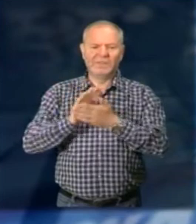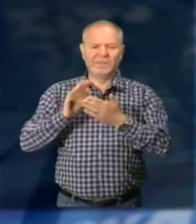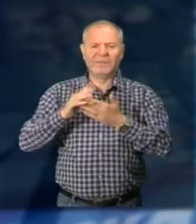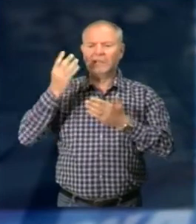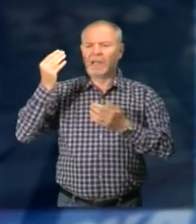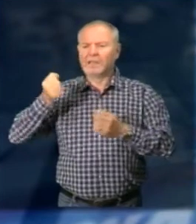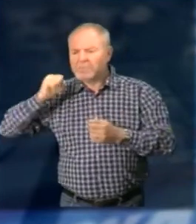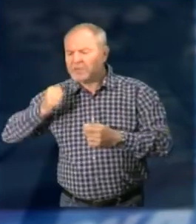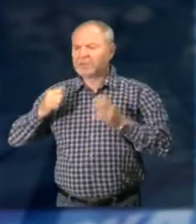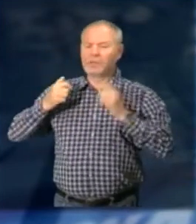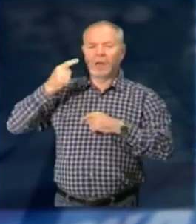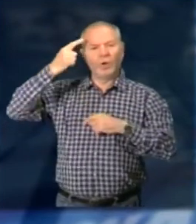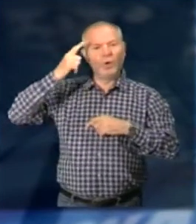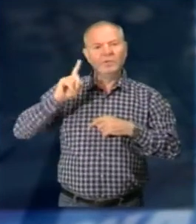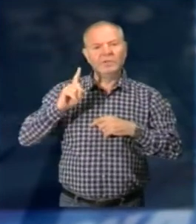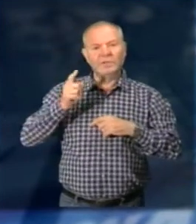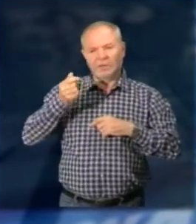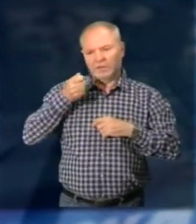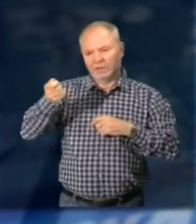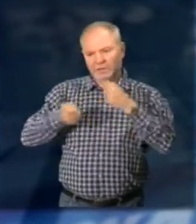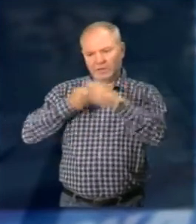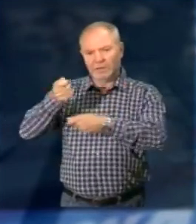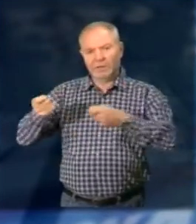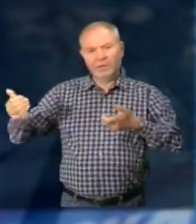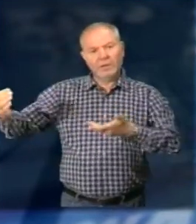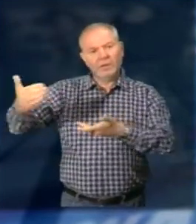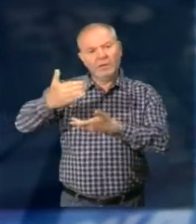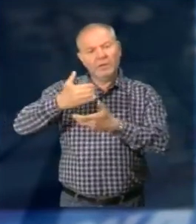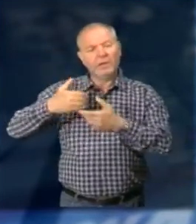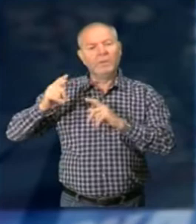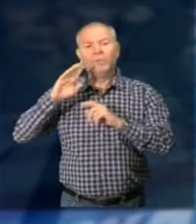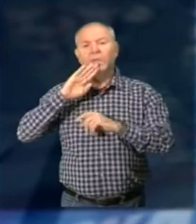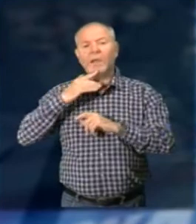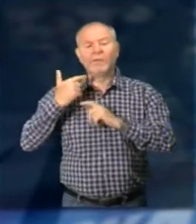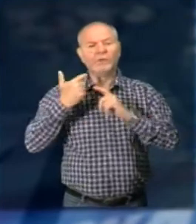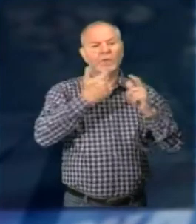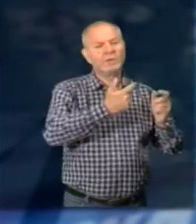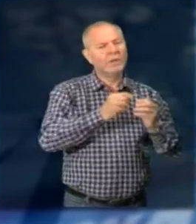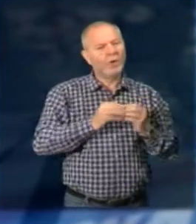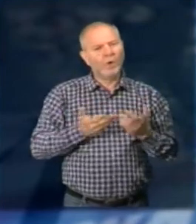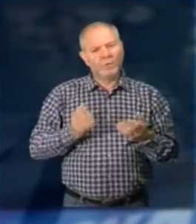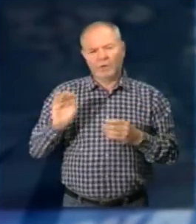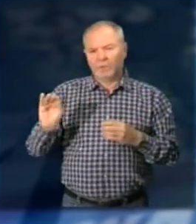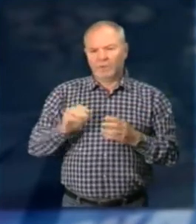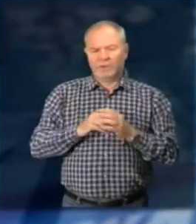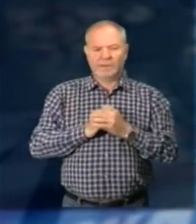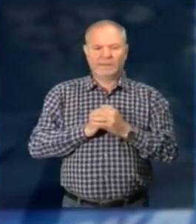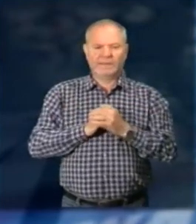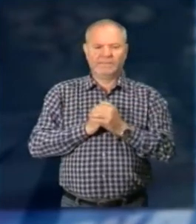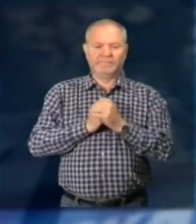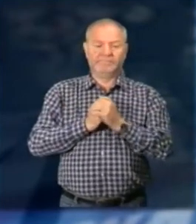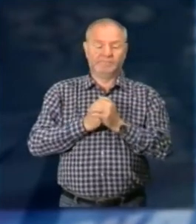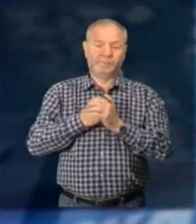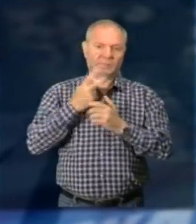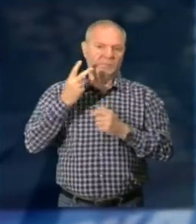che beve la birra e che si diverte Sa che quello che voi raccogliete viene dato in beneficenza E stavolta in che modo l'avete fatto Riccardo? Stavolta l'abbiamo fatto